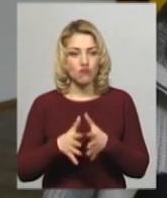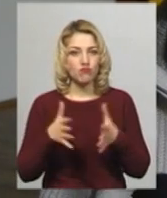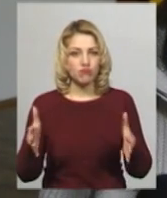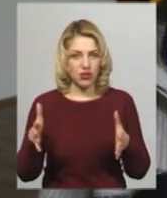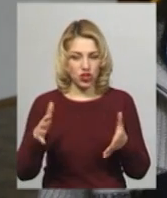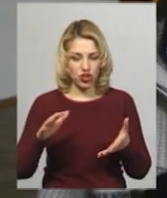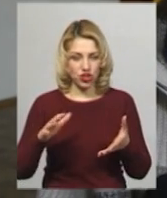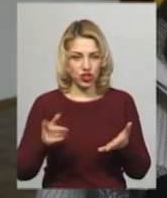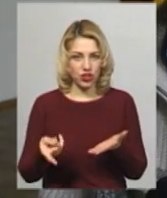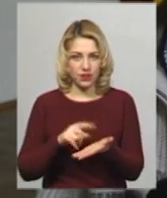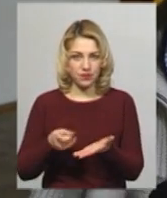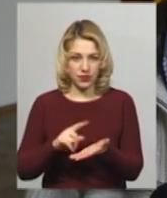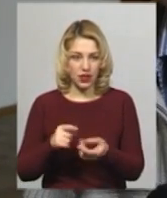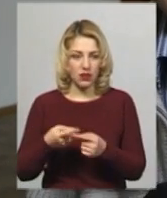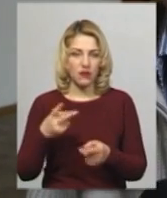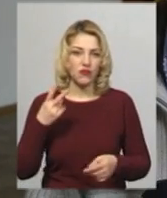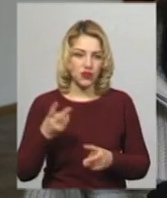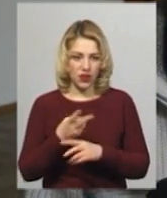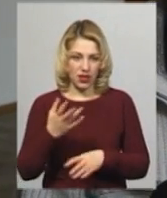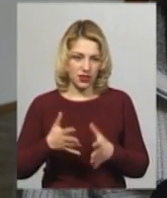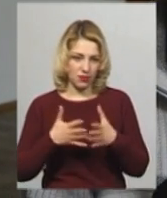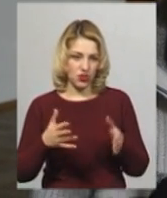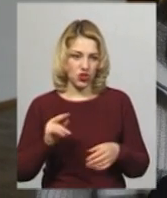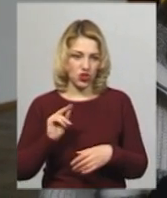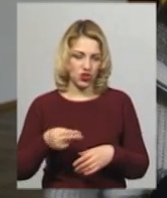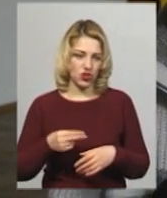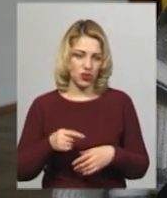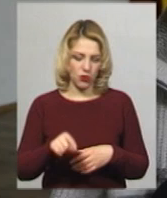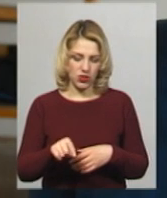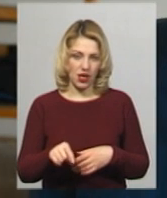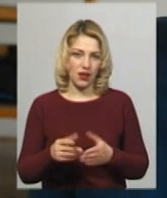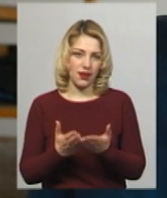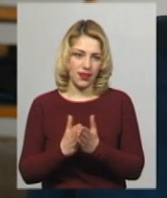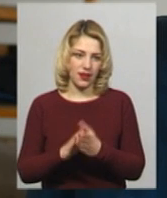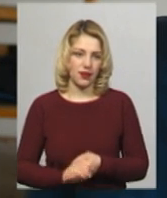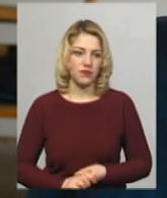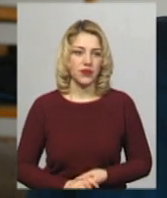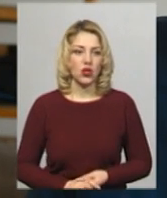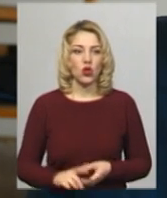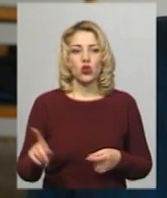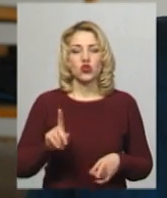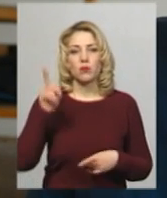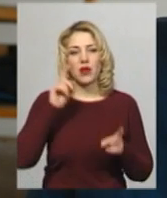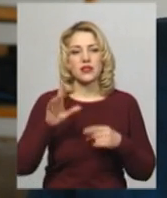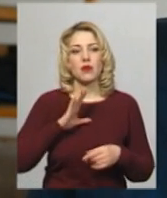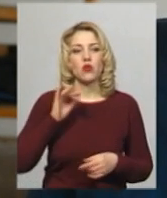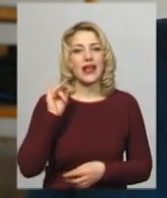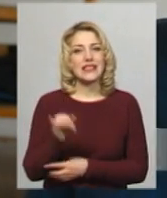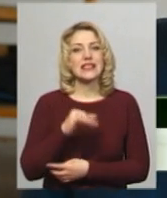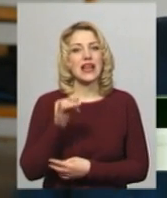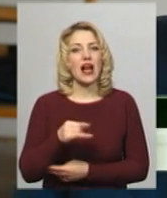це значить майже в два рази, більшого, ніж кожна з цих книжок. Щоб казка була цікавою,